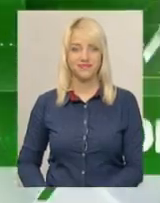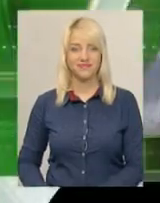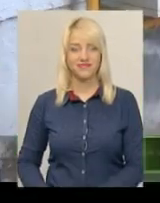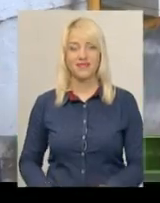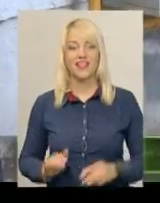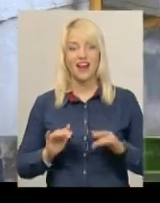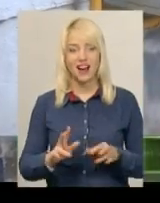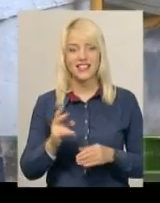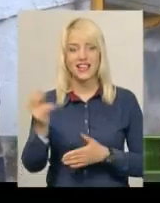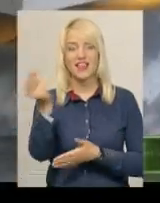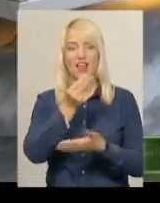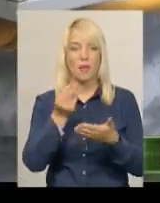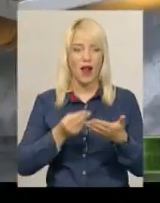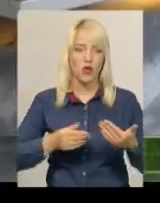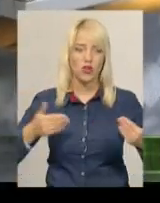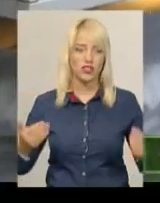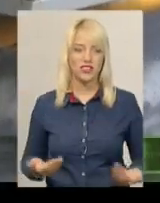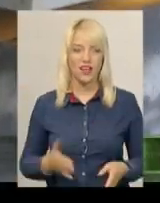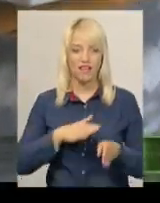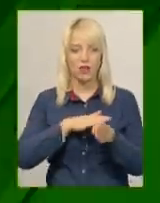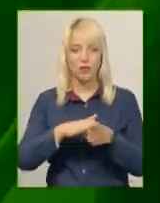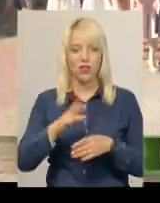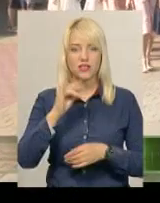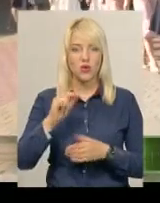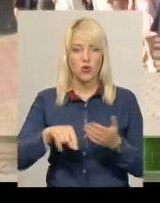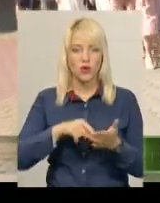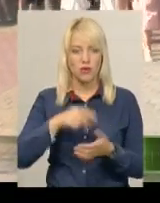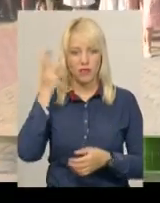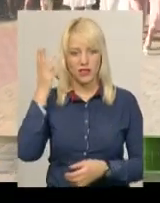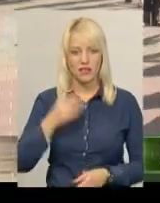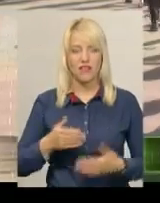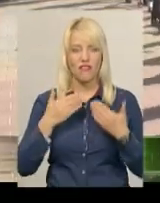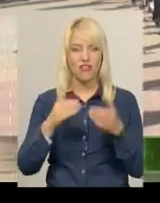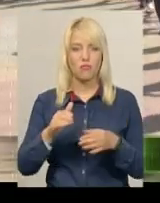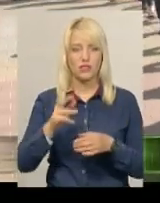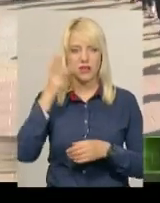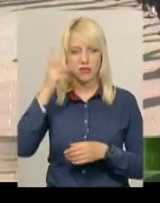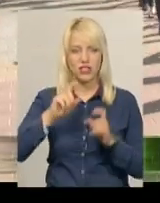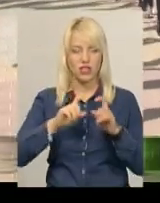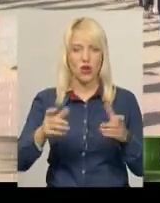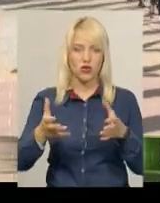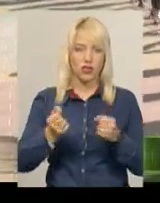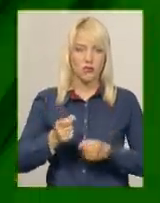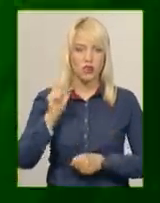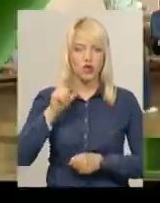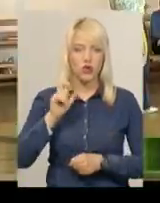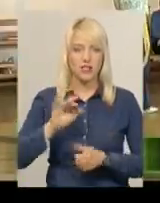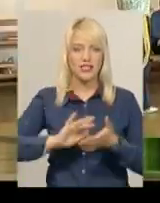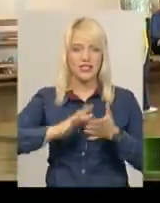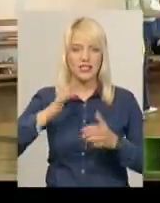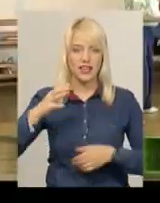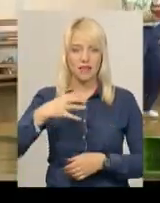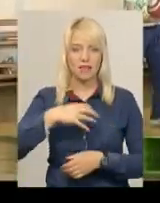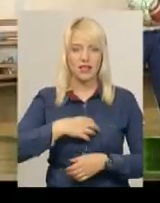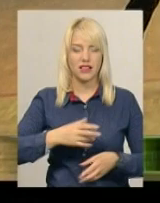Акція «Намалюй життя» відбулася сьогодні у Хмельницькому. Випускники Хмельницьких шкіл отримали золоті та срібні медалі. Травмовані